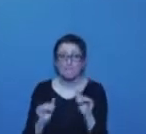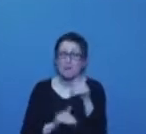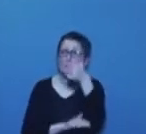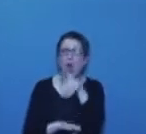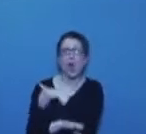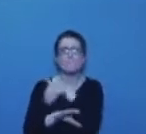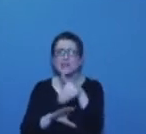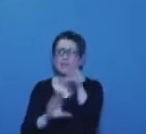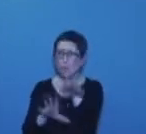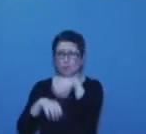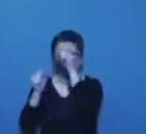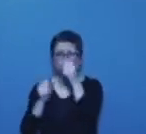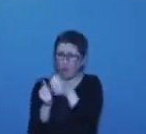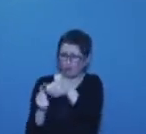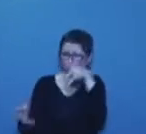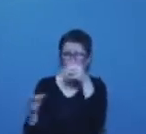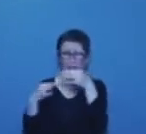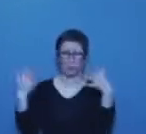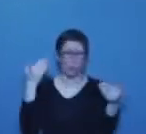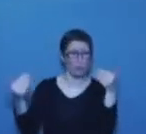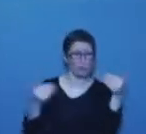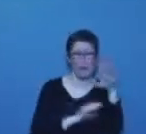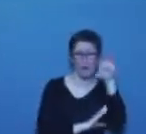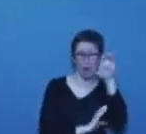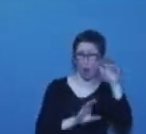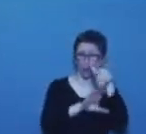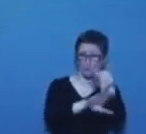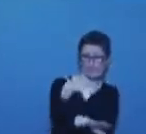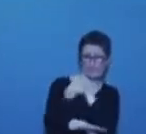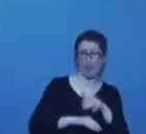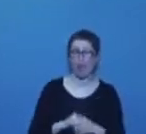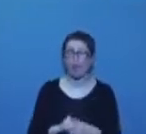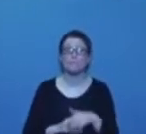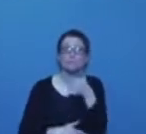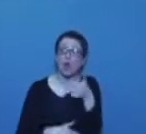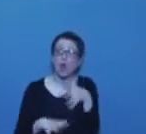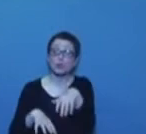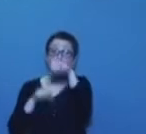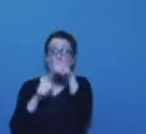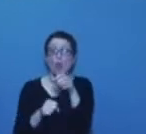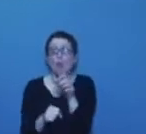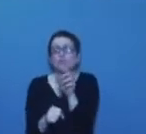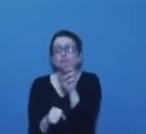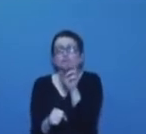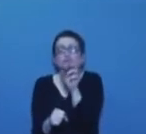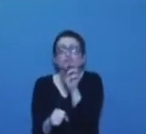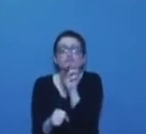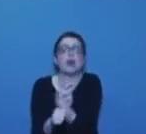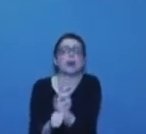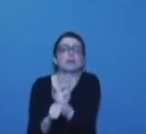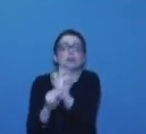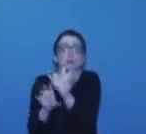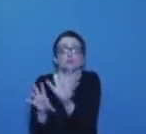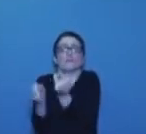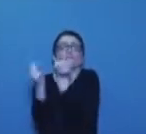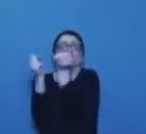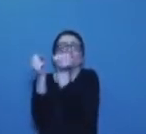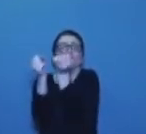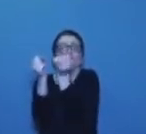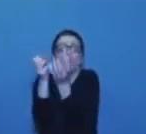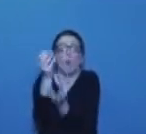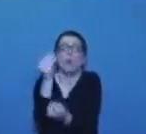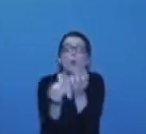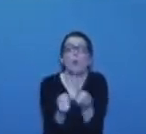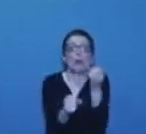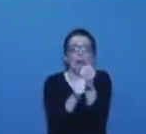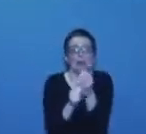ou pour 20 qui ont été donnés. Un emploi préservé, ou créé, débrouillez-vous